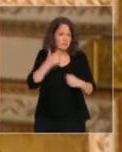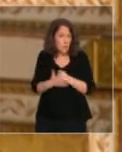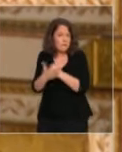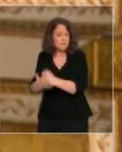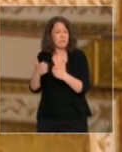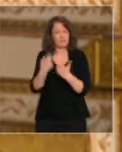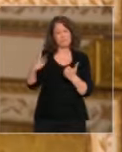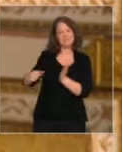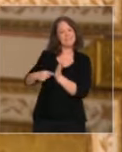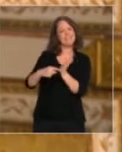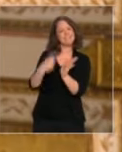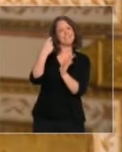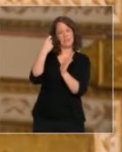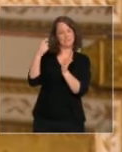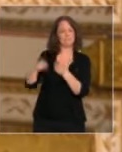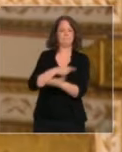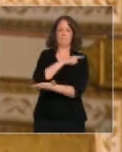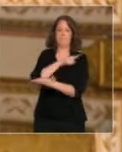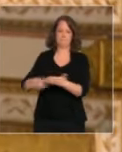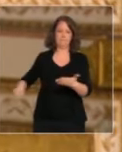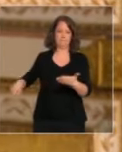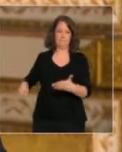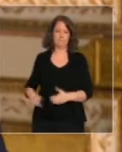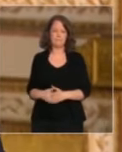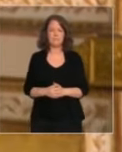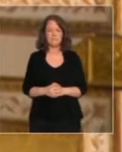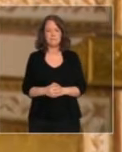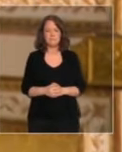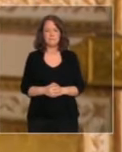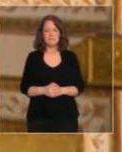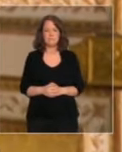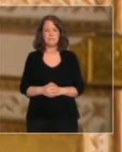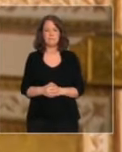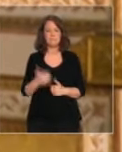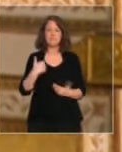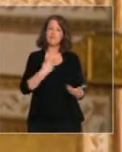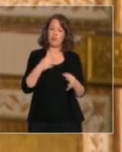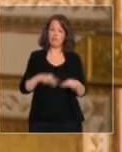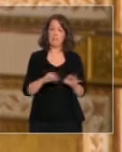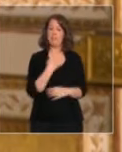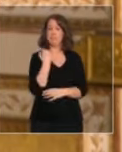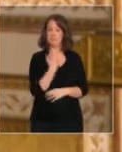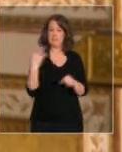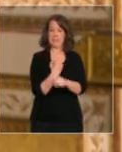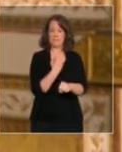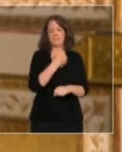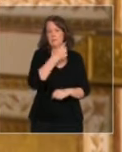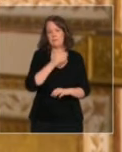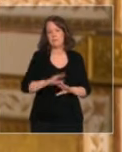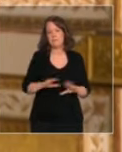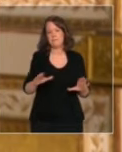annulant massivement leurs dettes. Oui, nous ne gagnerons jamais seuls parce qu'aujourd'hui,